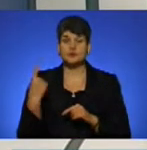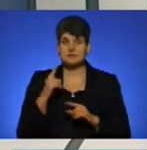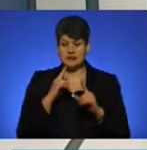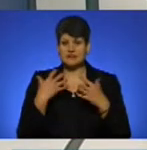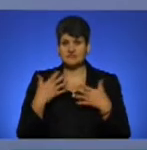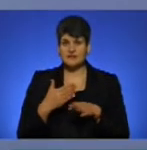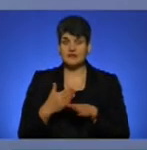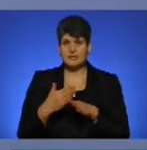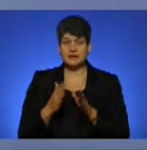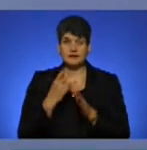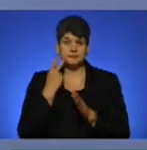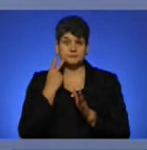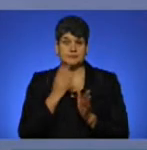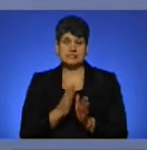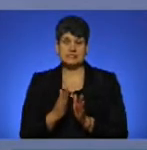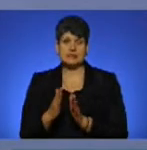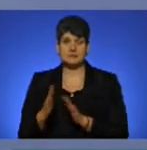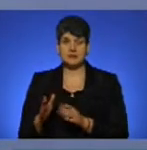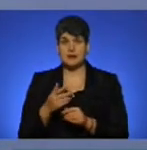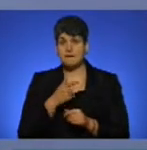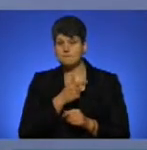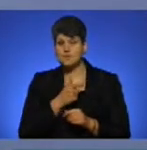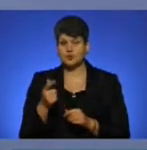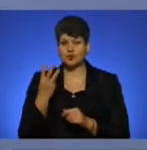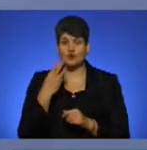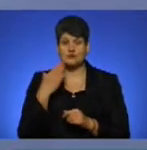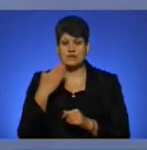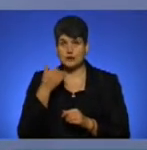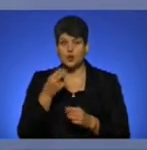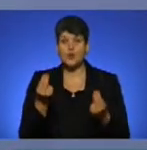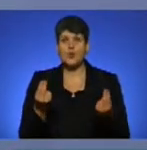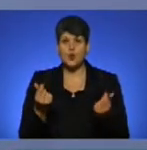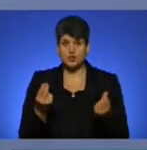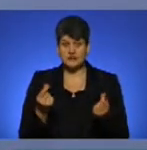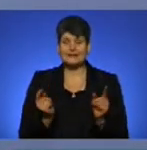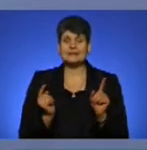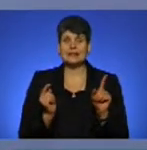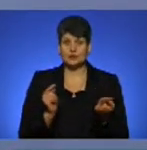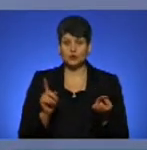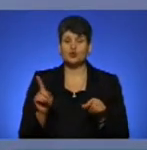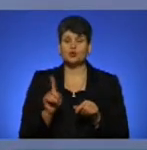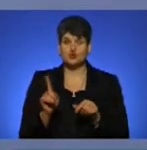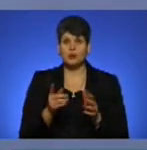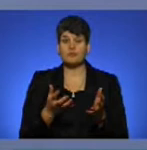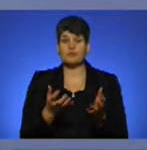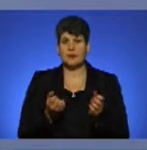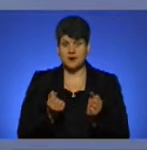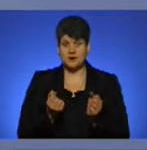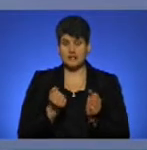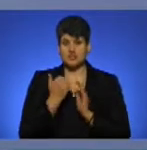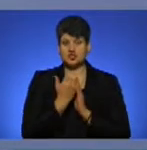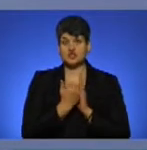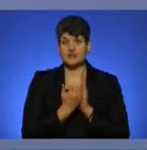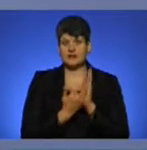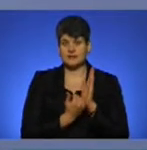систематично напротязі трьох останніх років кошти для того, щоб набрати штат.